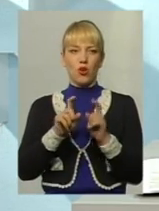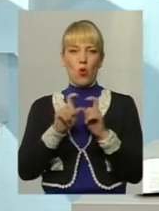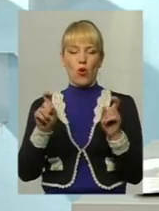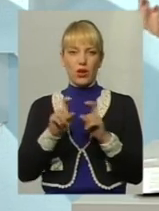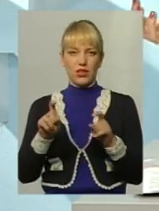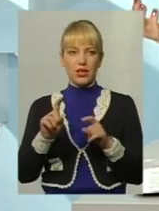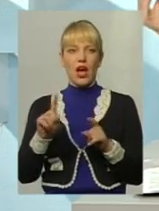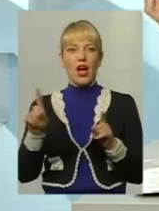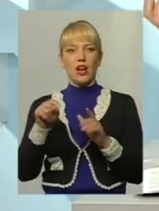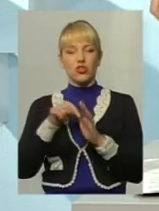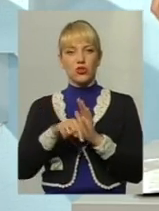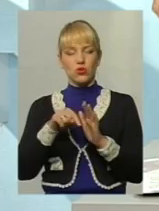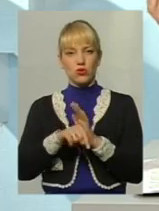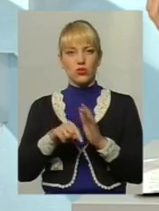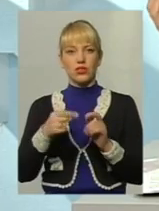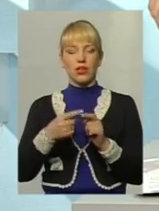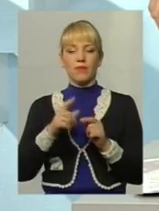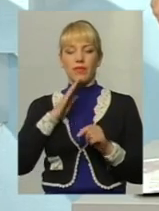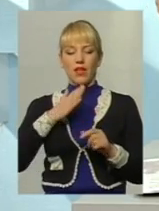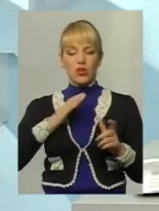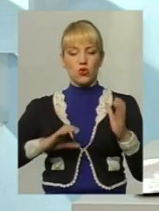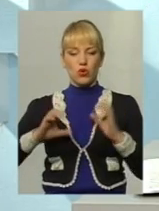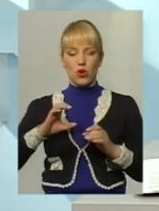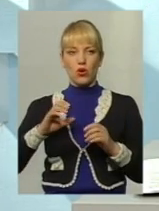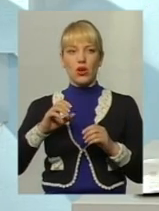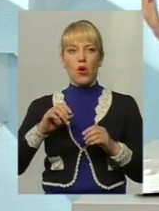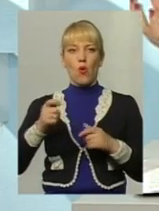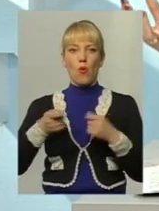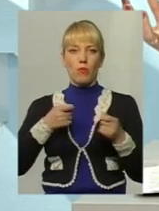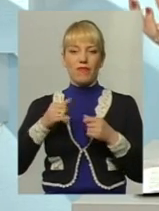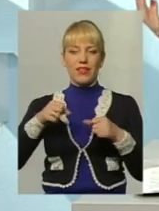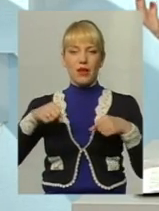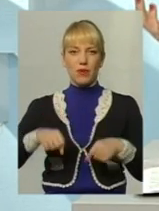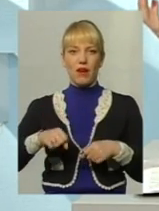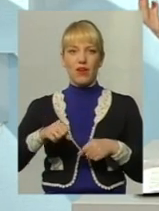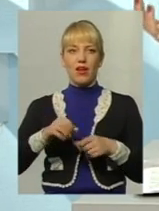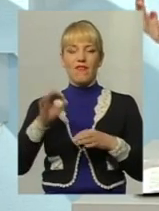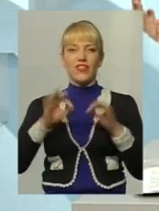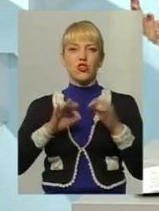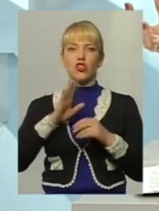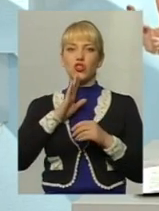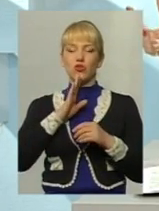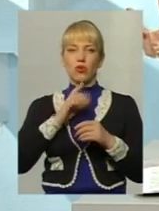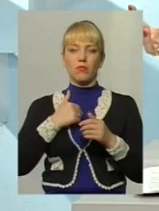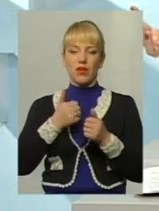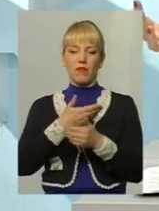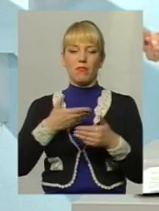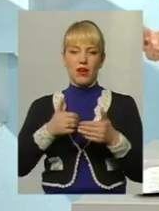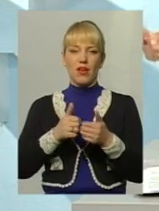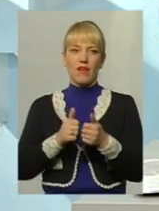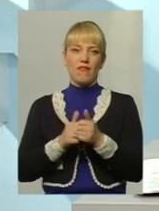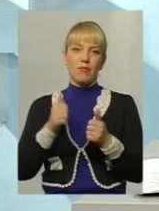Що стосується, зокрема, нашого університету управління і права, то відсоток жінок, ми навіть випереджаємо, вимоги є